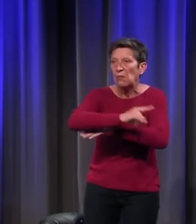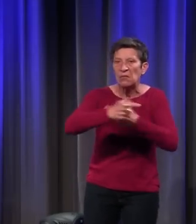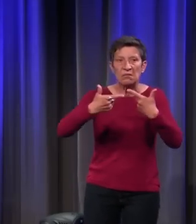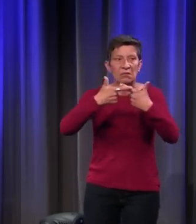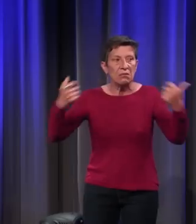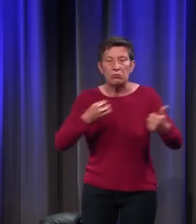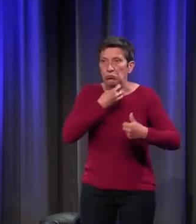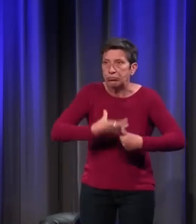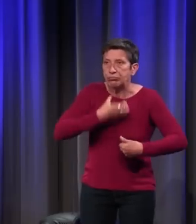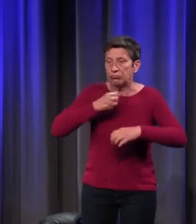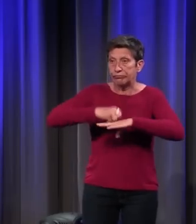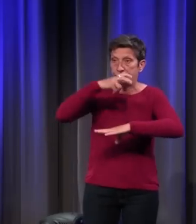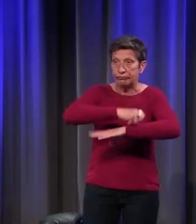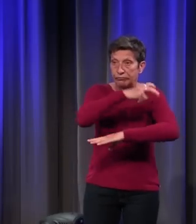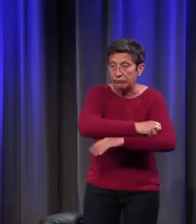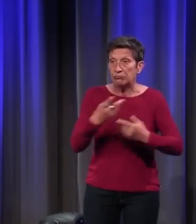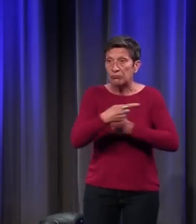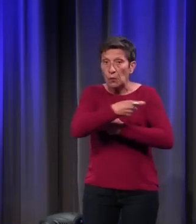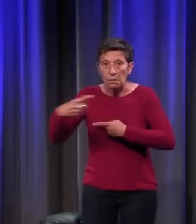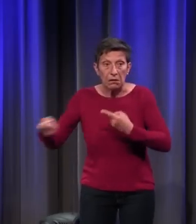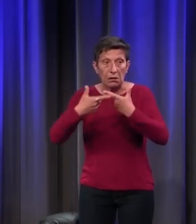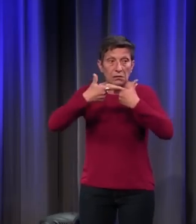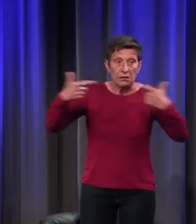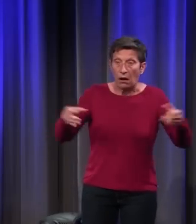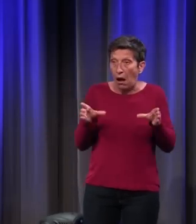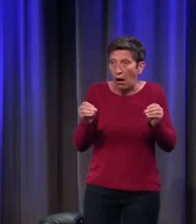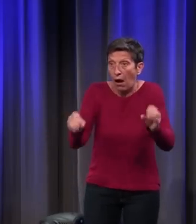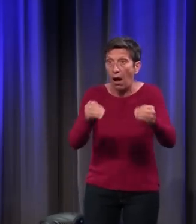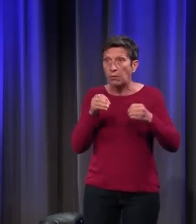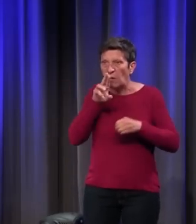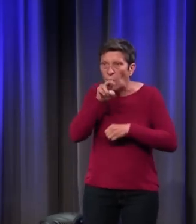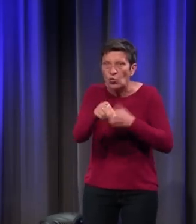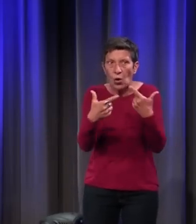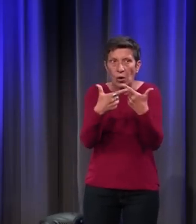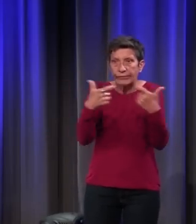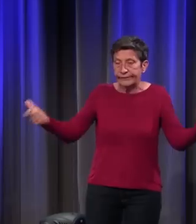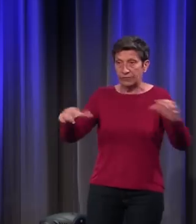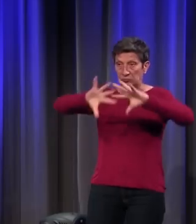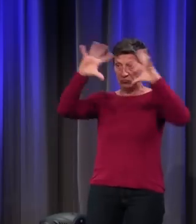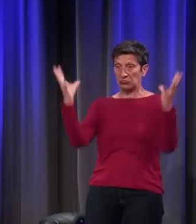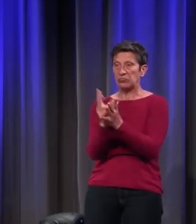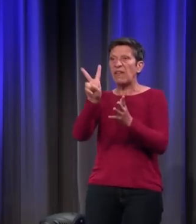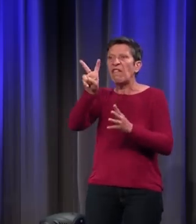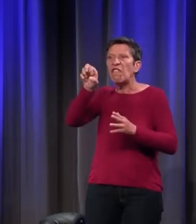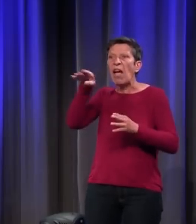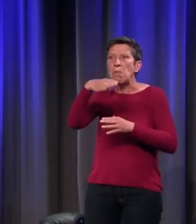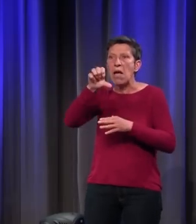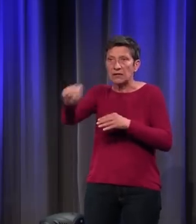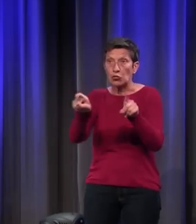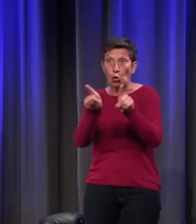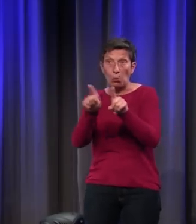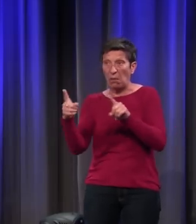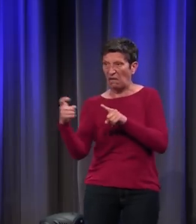batraciens, les crustacés, les petits rongeurs. Dans cette catégorie, vermès en latin, on va avoir